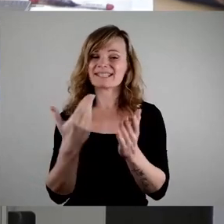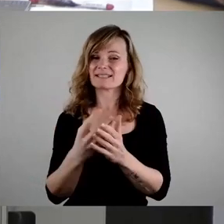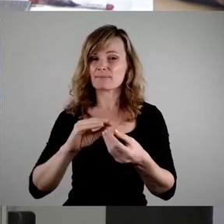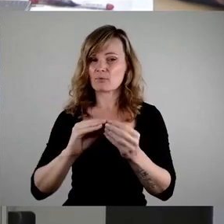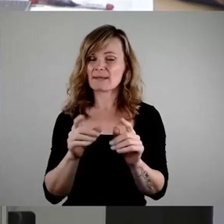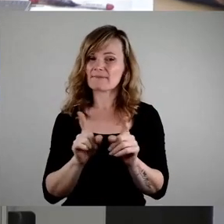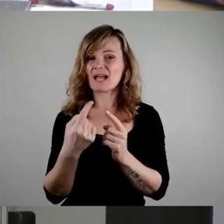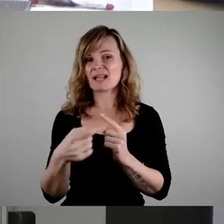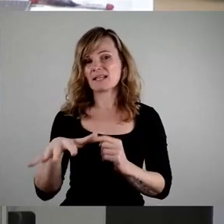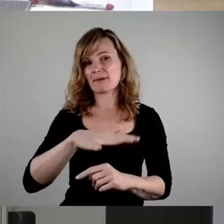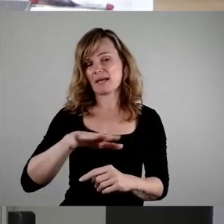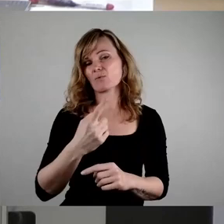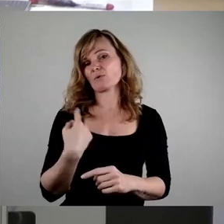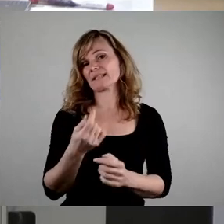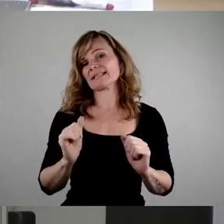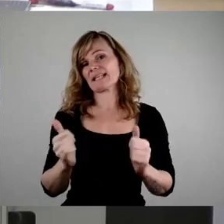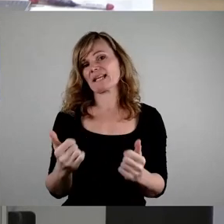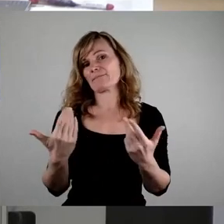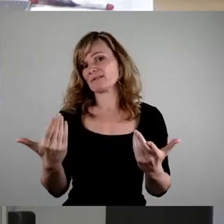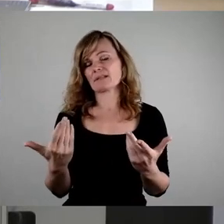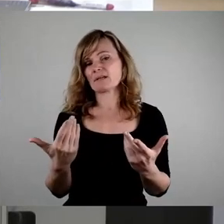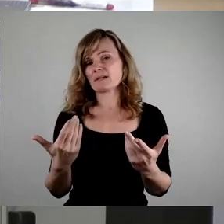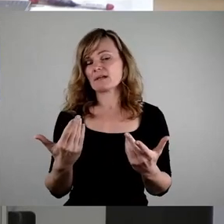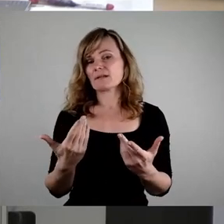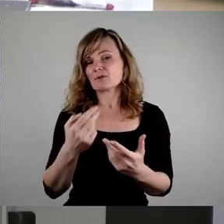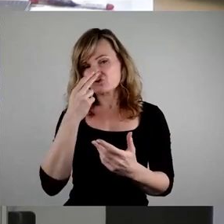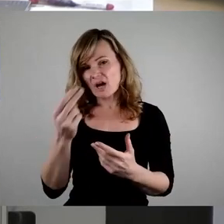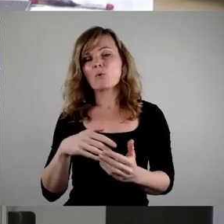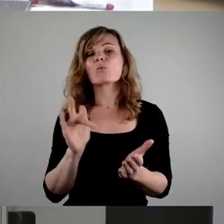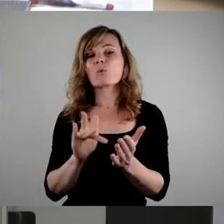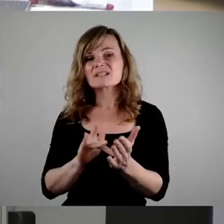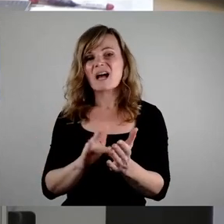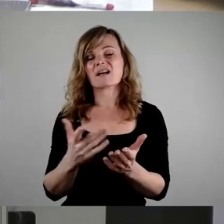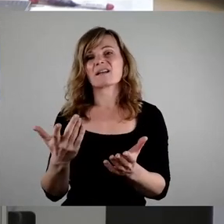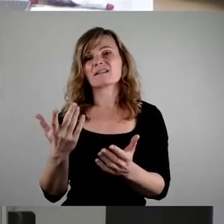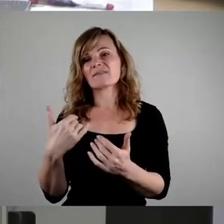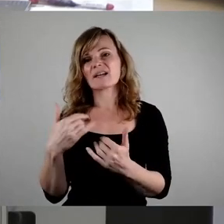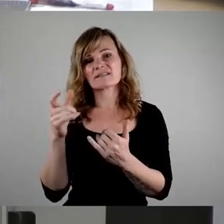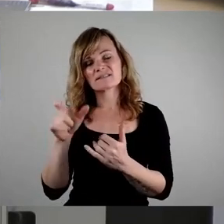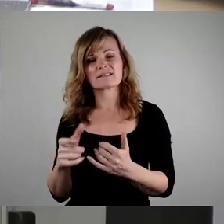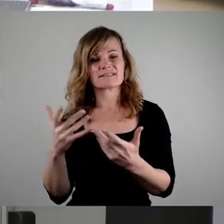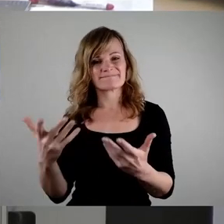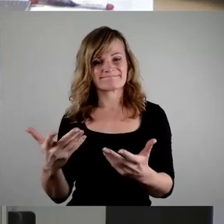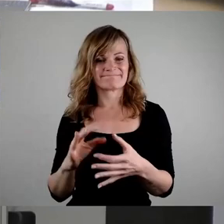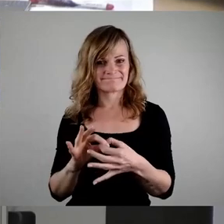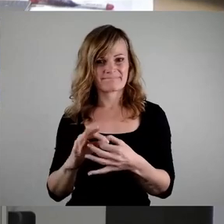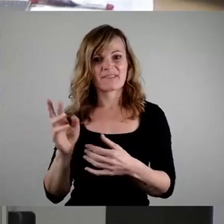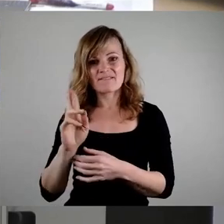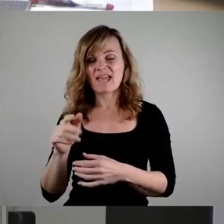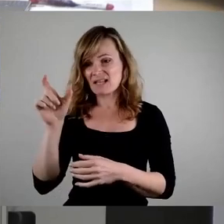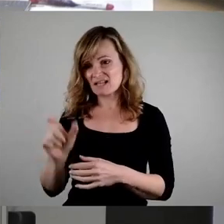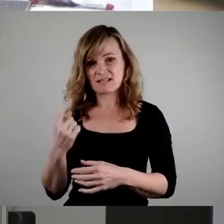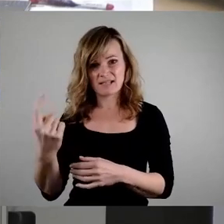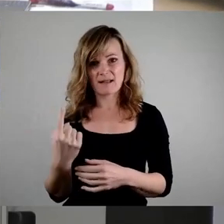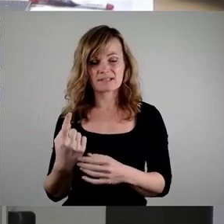Bereichen unseres Lebens auch um das Verursacherprinzip geht und dass dieses gilt. Wer Müll verursacht,